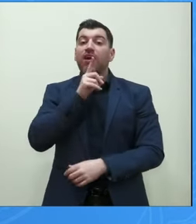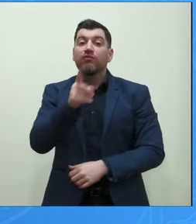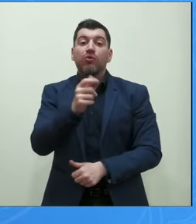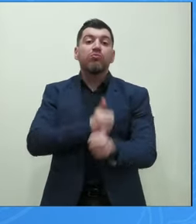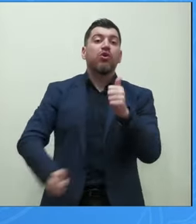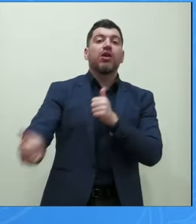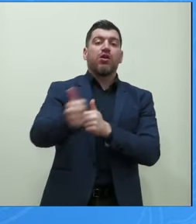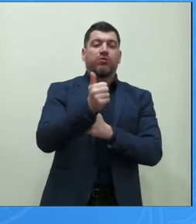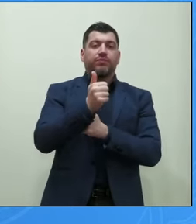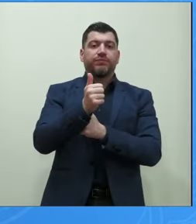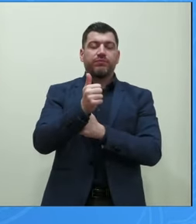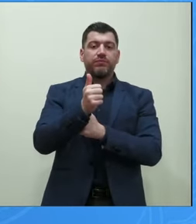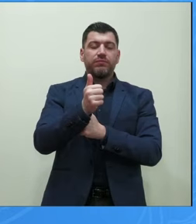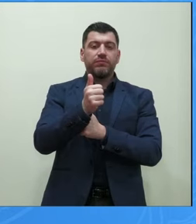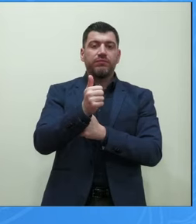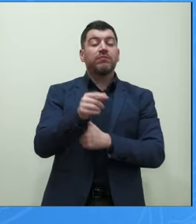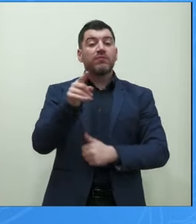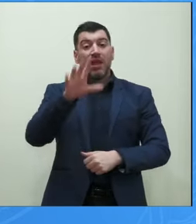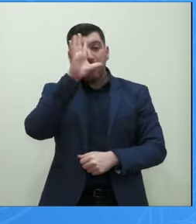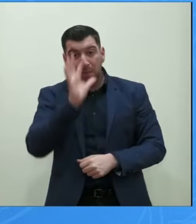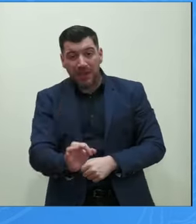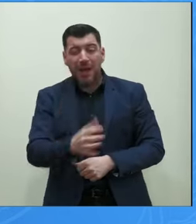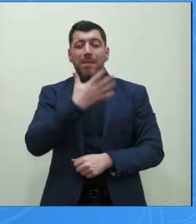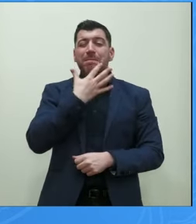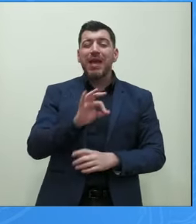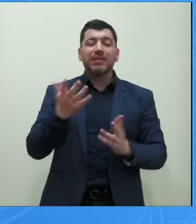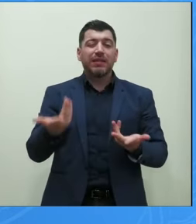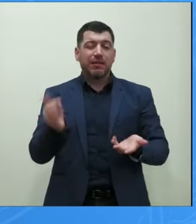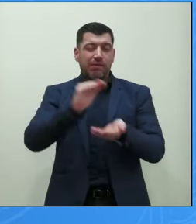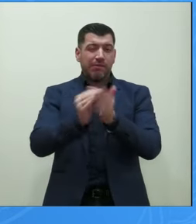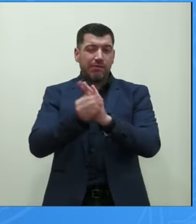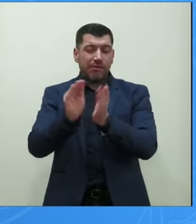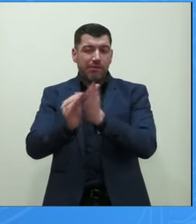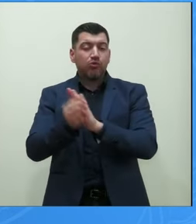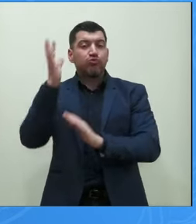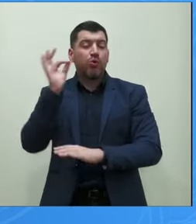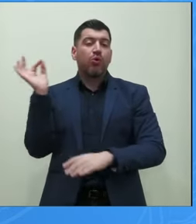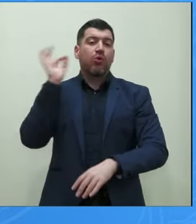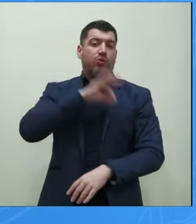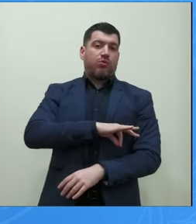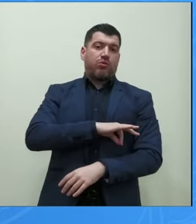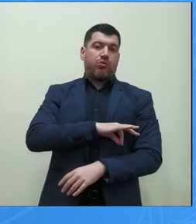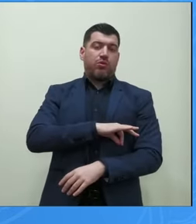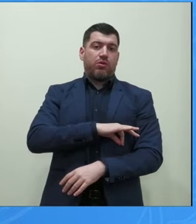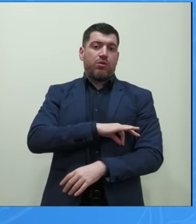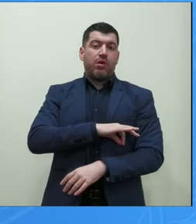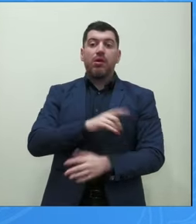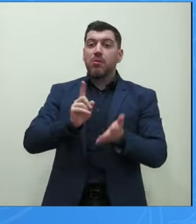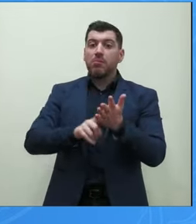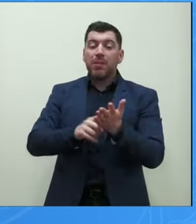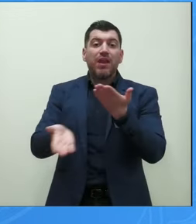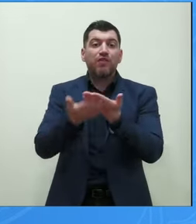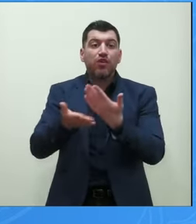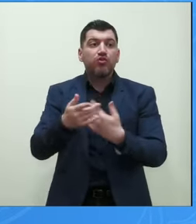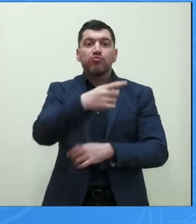οι ιεραρχήσεις και παίζονται παιχνίδια πολιτικά σε βάρος των συμφερότων αυτού του λαού της καθημερινότητάς του και